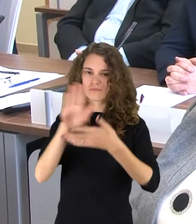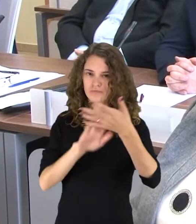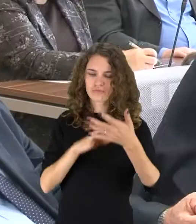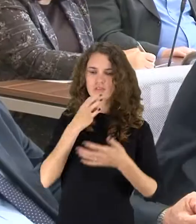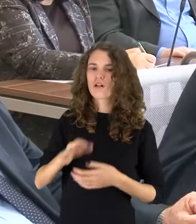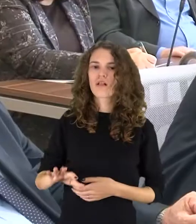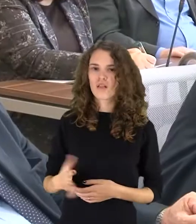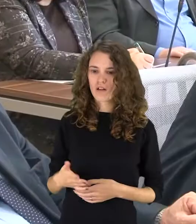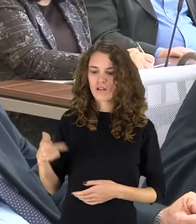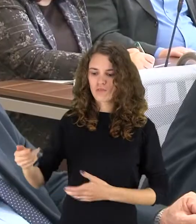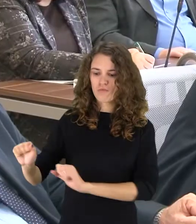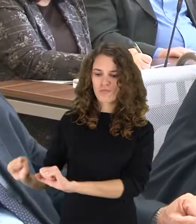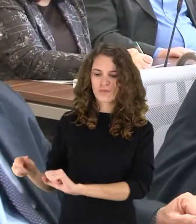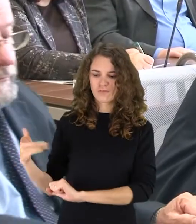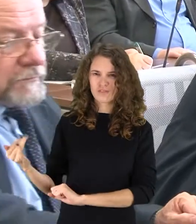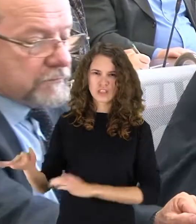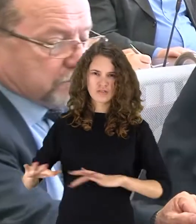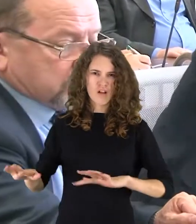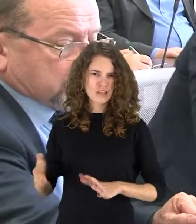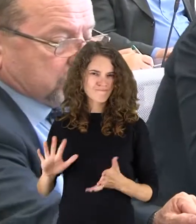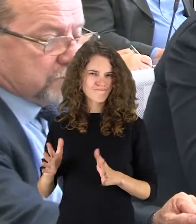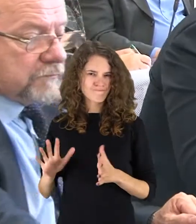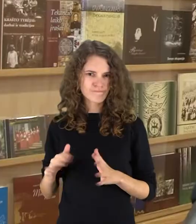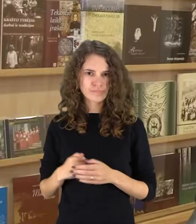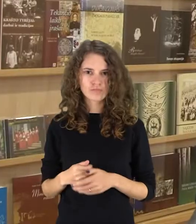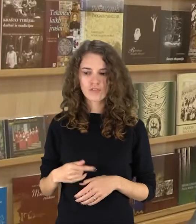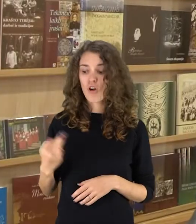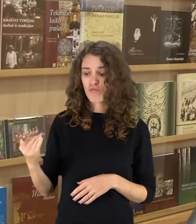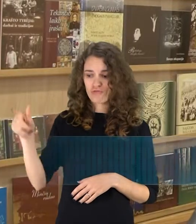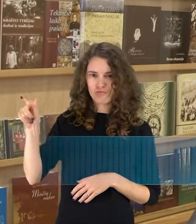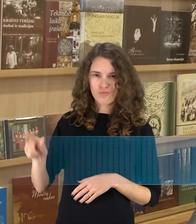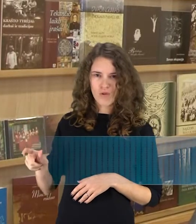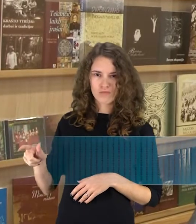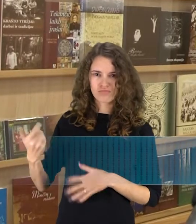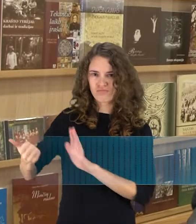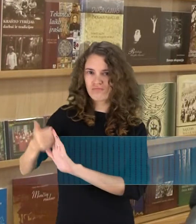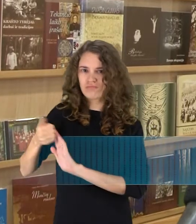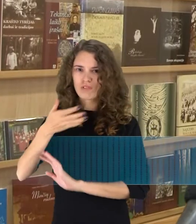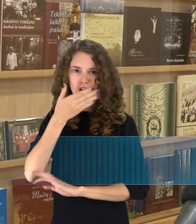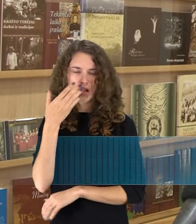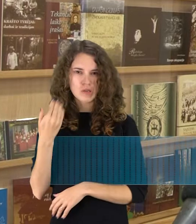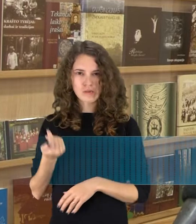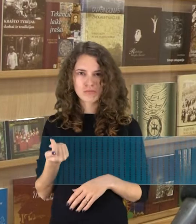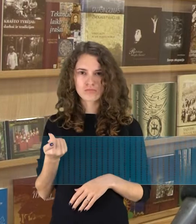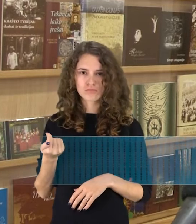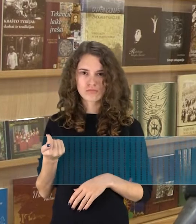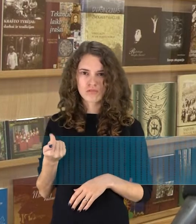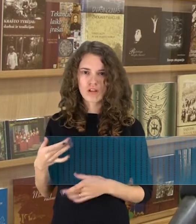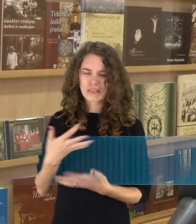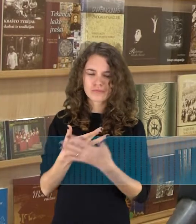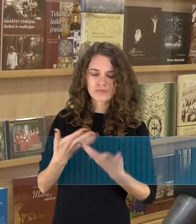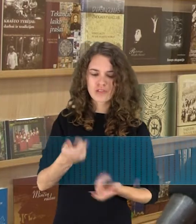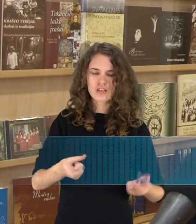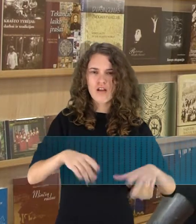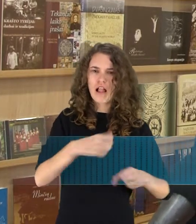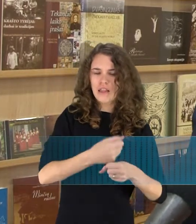Jonuškos, šis įvykis Algi Mačiuliu kai vice mera kompromituoja. Tokios reputacijos žmogus tikrai netinkamas yra tom pareigom, tikrai neanalizuojant visų